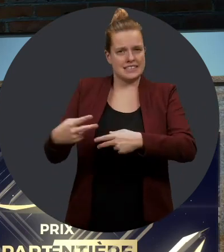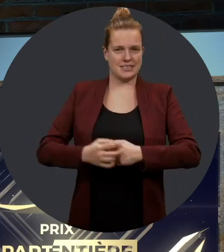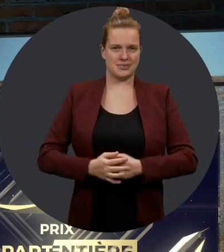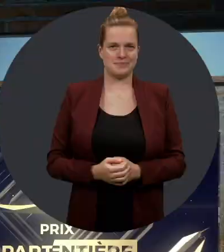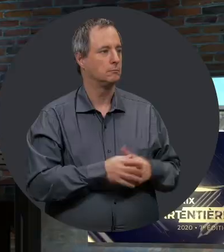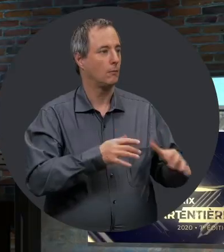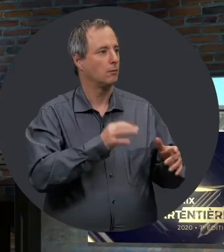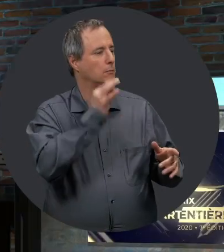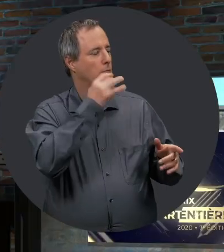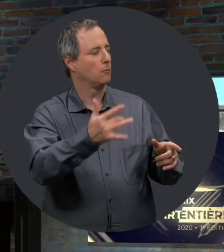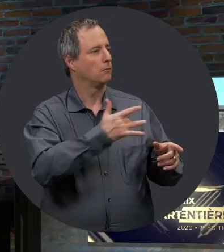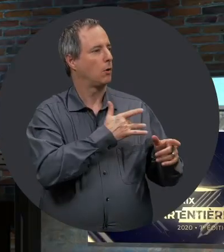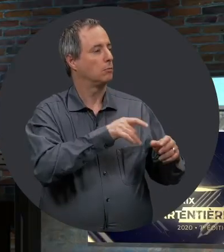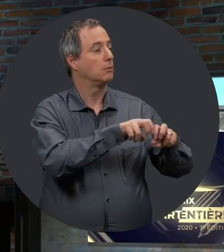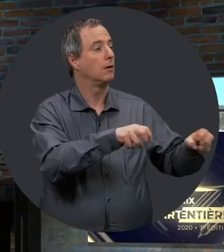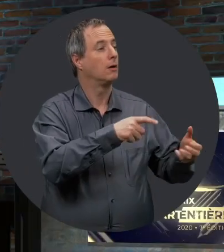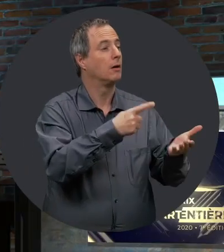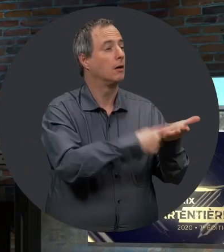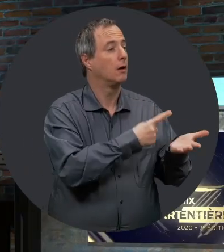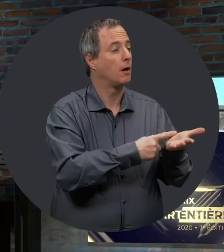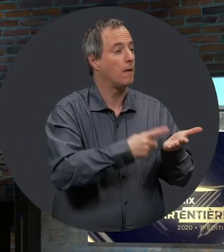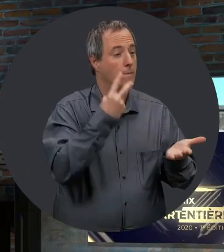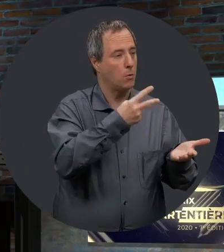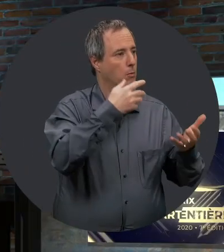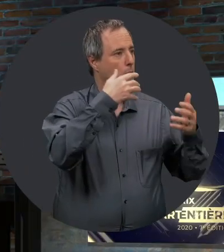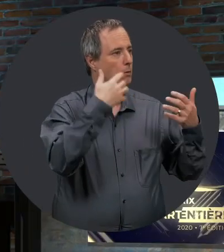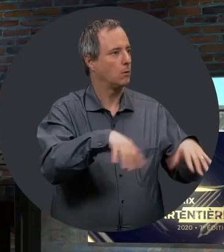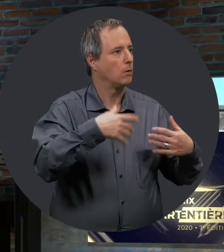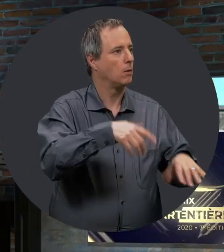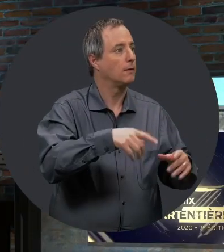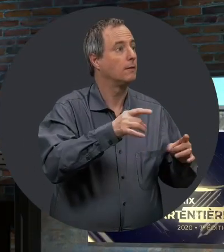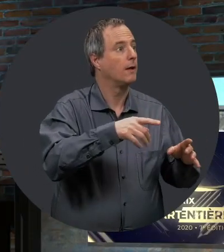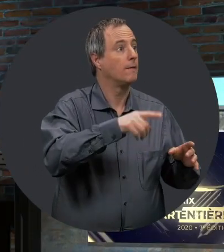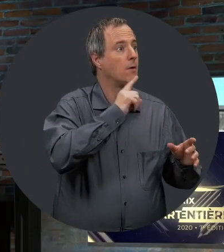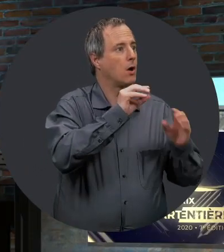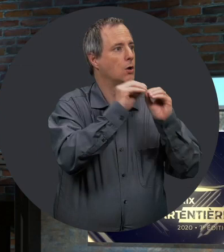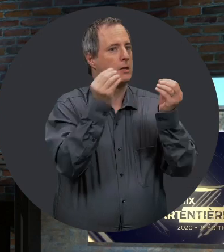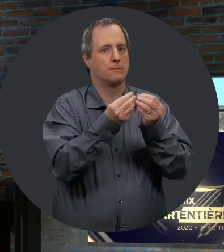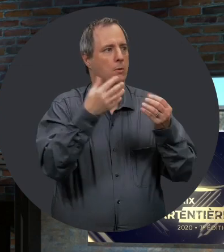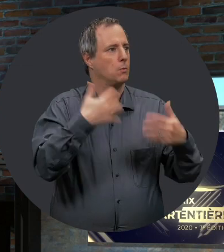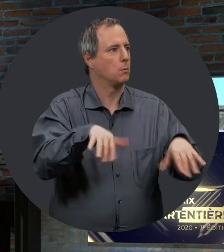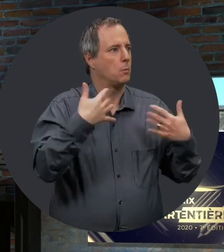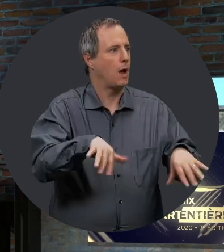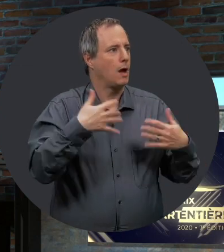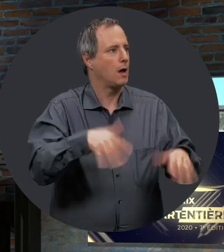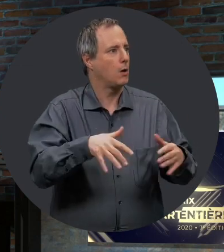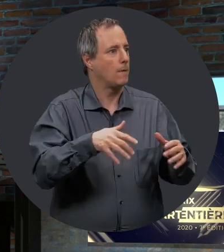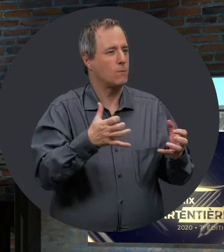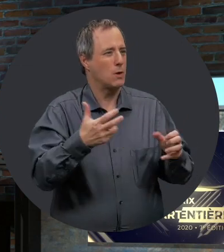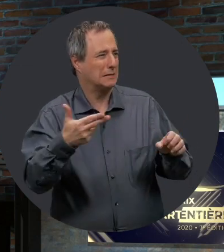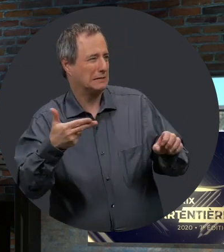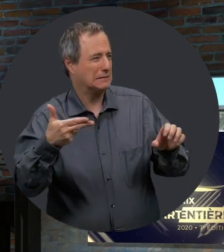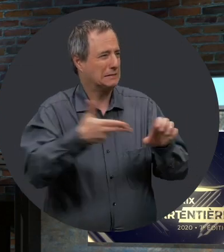sphère de vie. Ce qui a particulièrement touché les membres du jury lors des délibérations, c'est que c'est un organisme qui